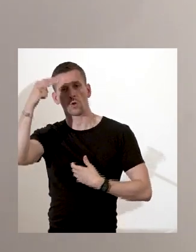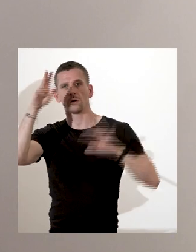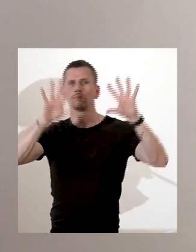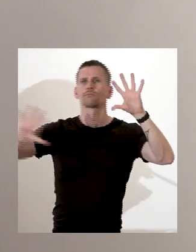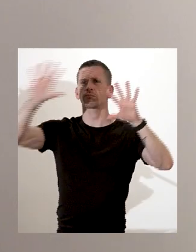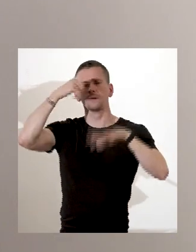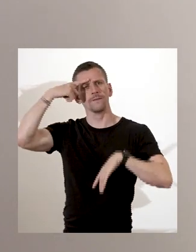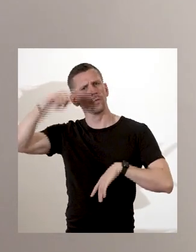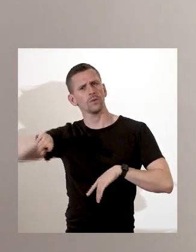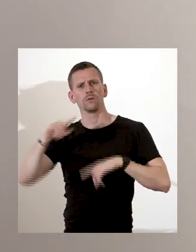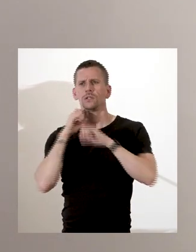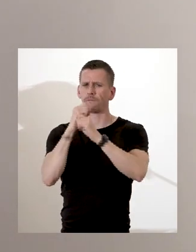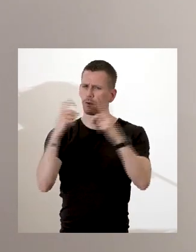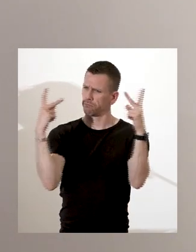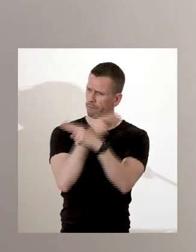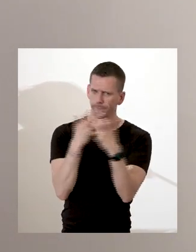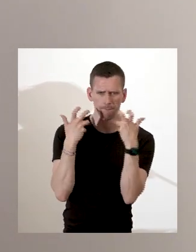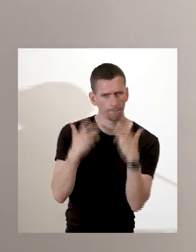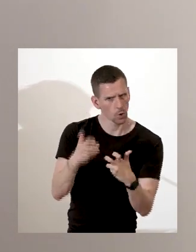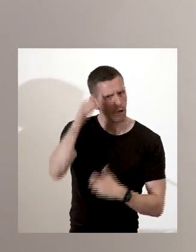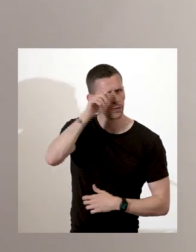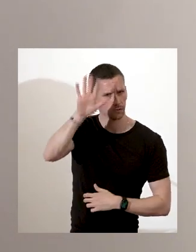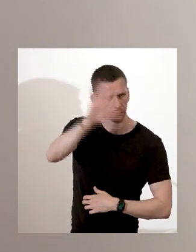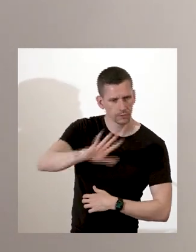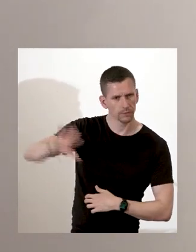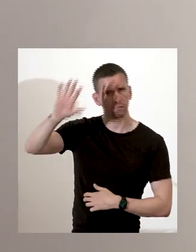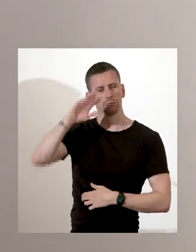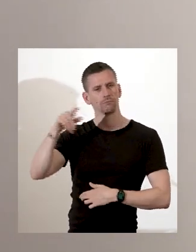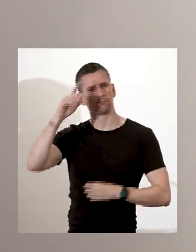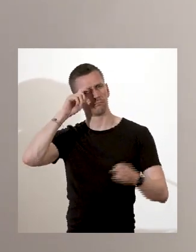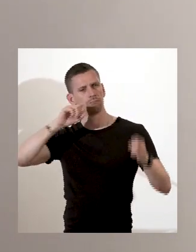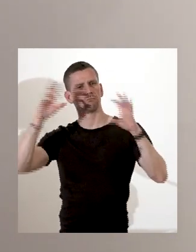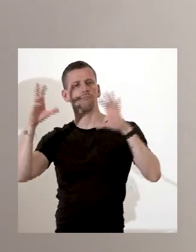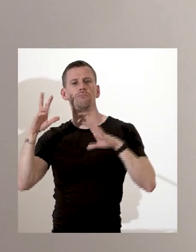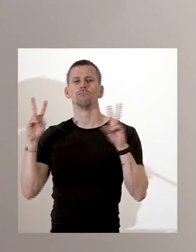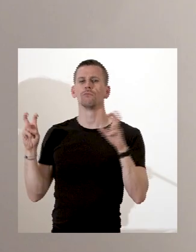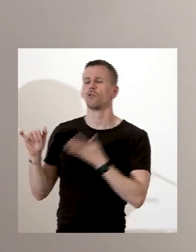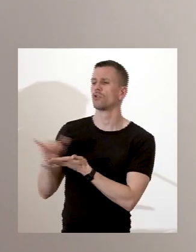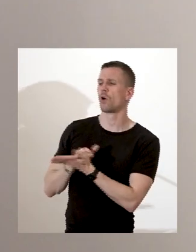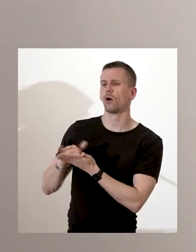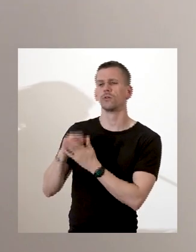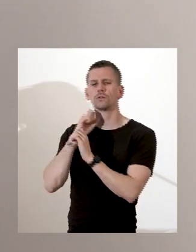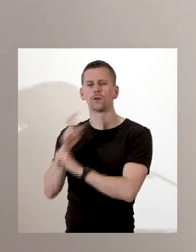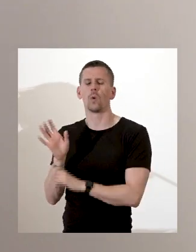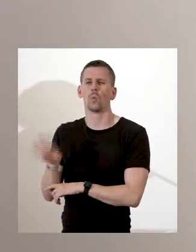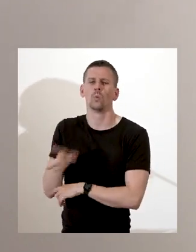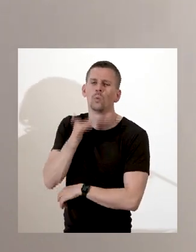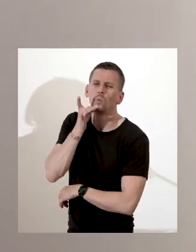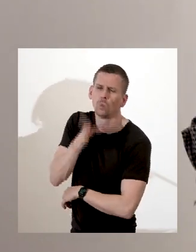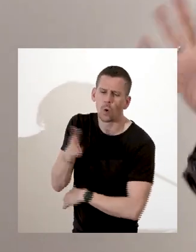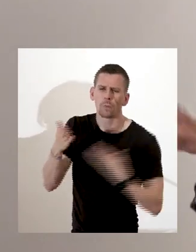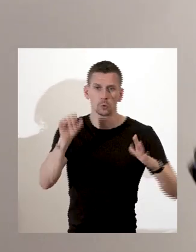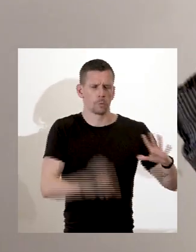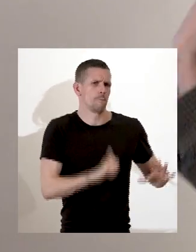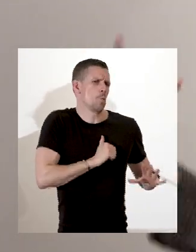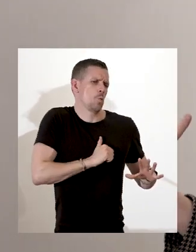'une lecture qui serait supposément bienveillante et progressiste de l'esclavagisme new-yorkais. Cette lecture a prévalu jusqu'aux années 1960. Donc,